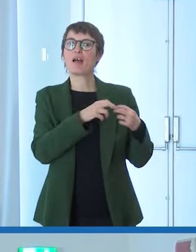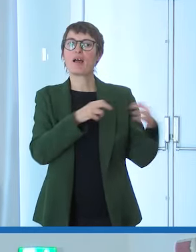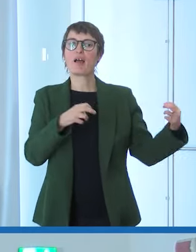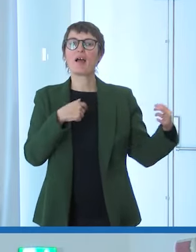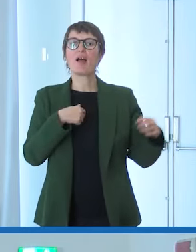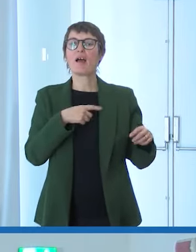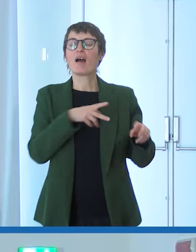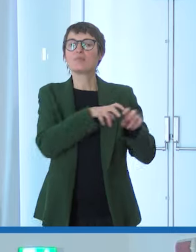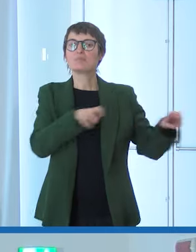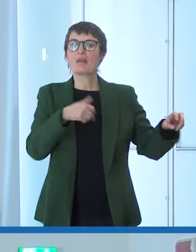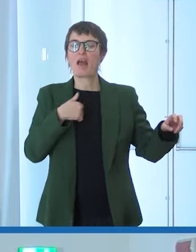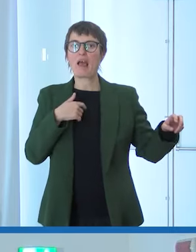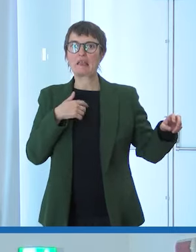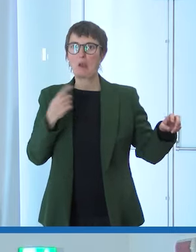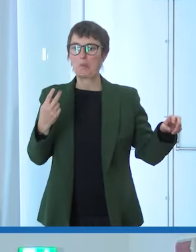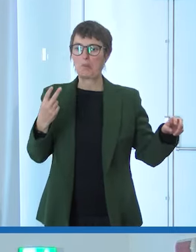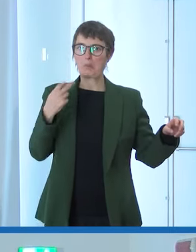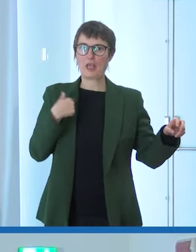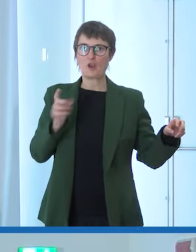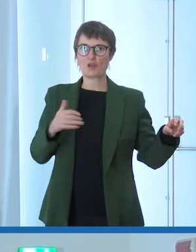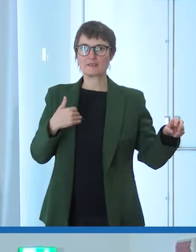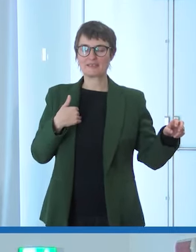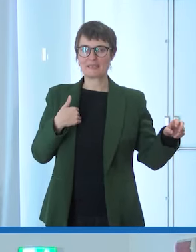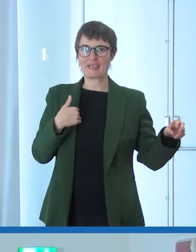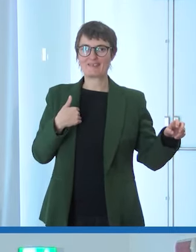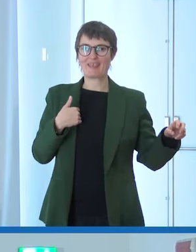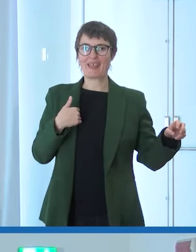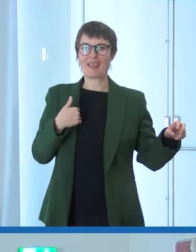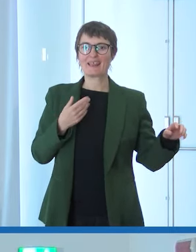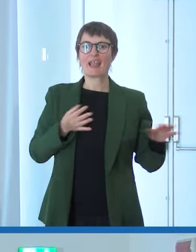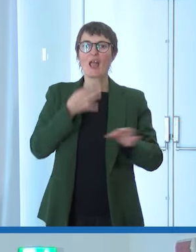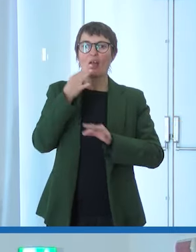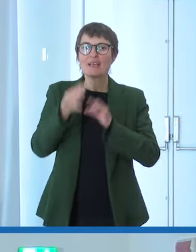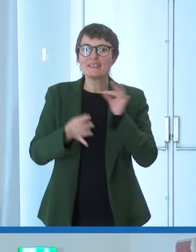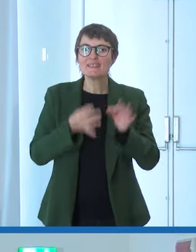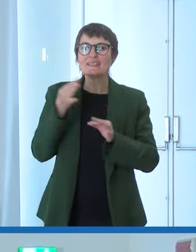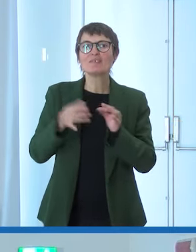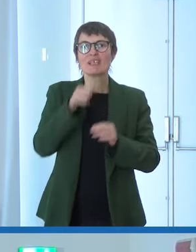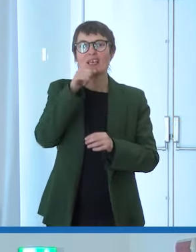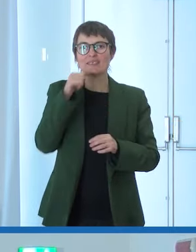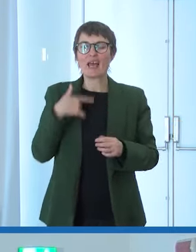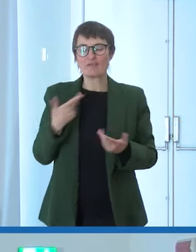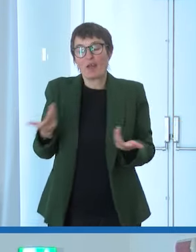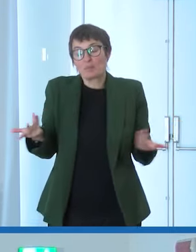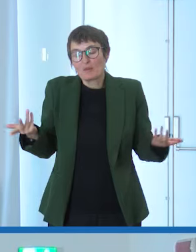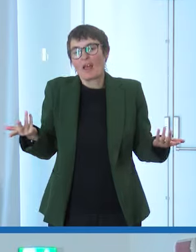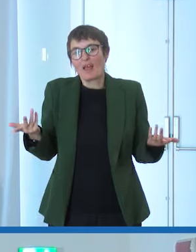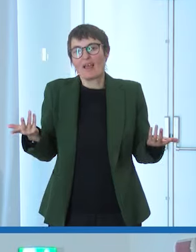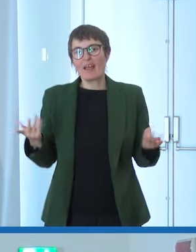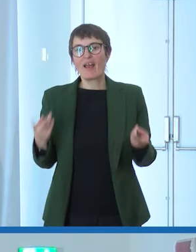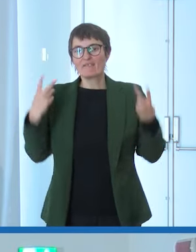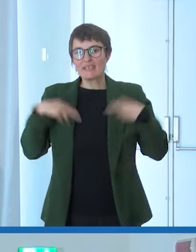messo le foto dove io non vengo quindi a volte c'è bisogno anche di essere posizionato nella vita quindi